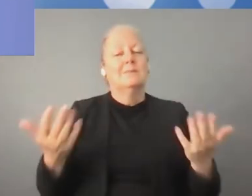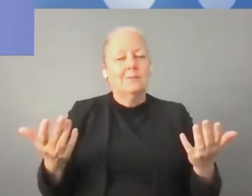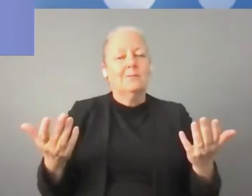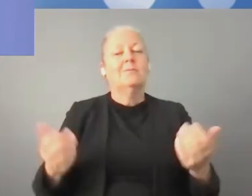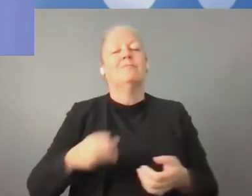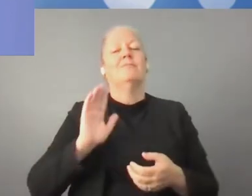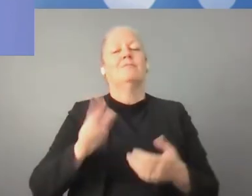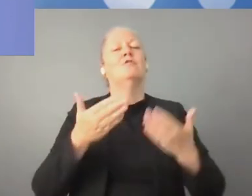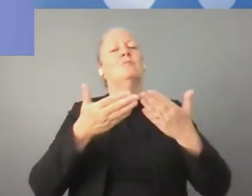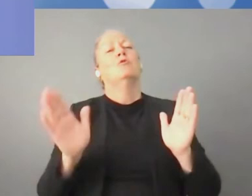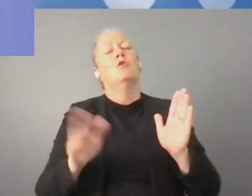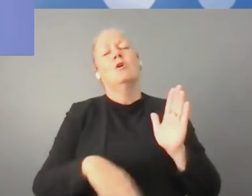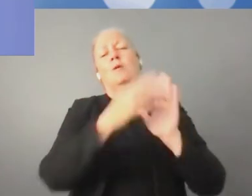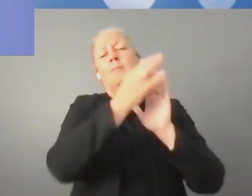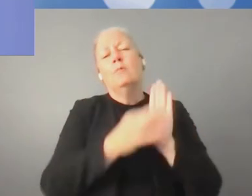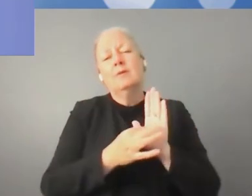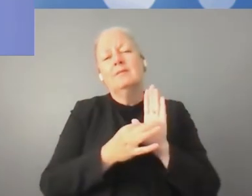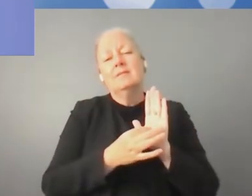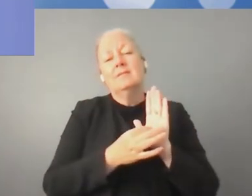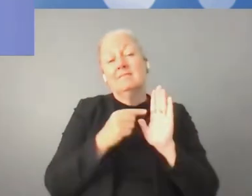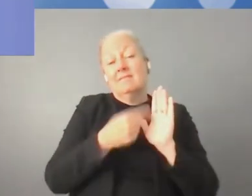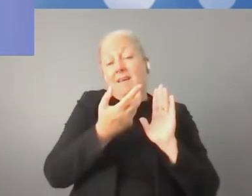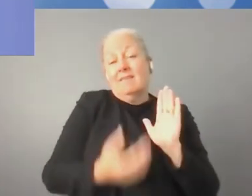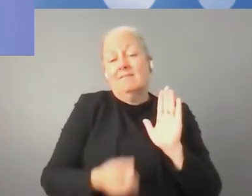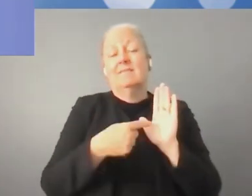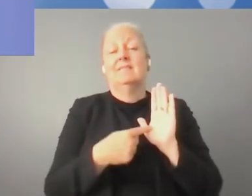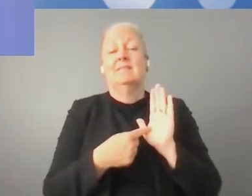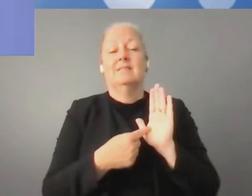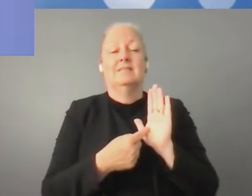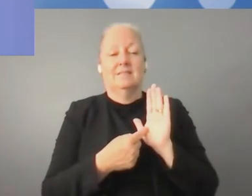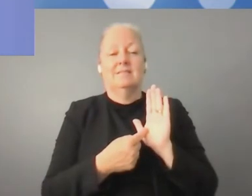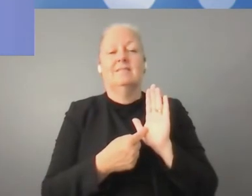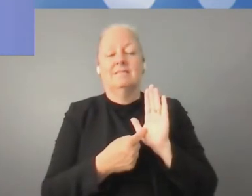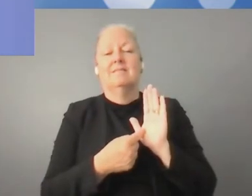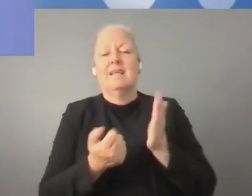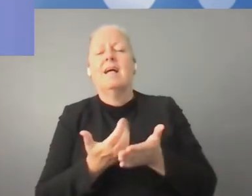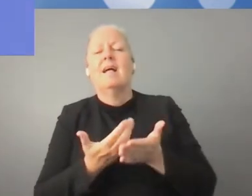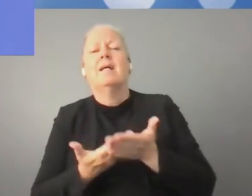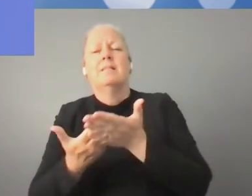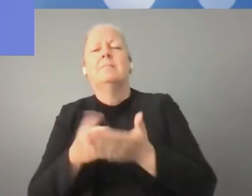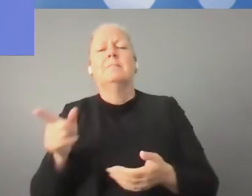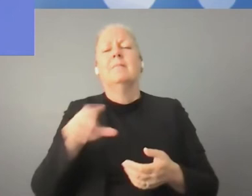ażeby małe i średnie przedsiębiorstwa też mogły skorzystać z rewolucji cyfrowej.